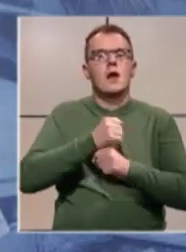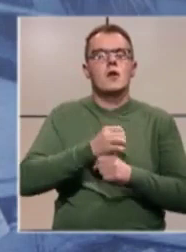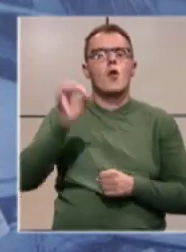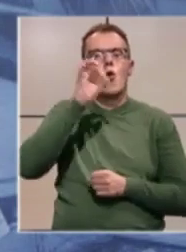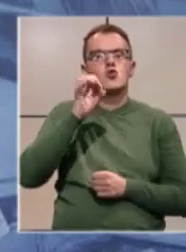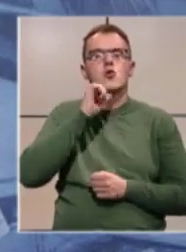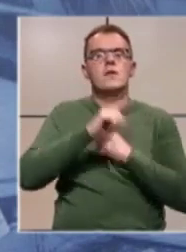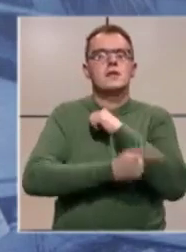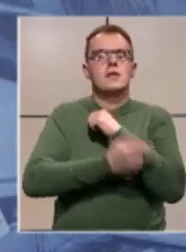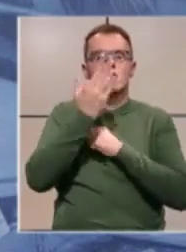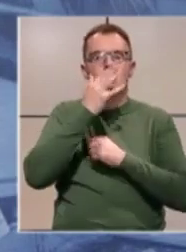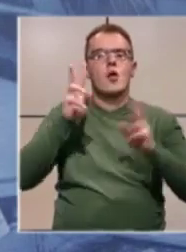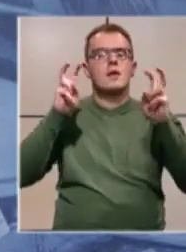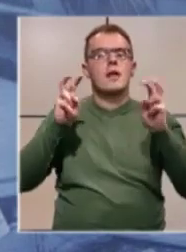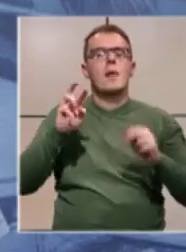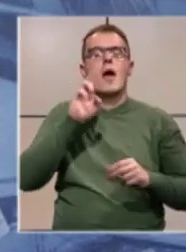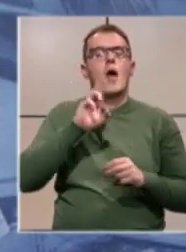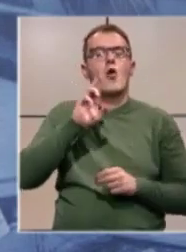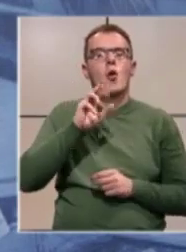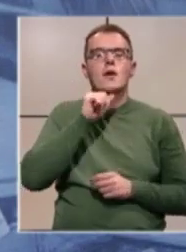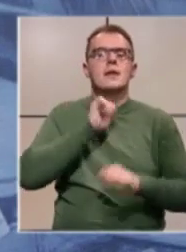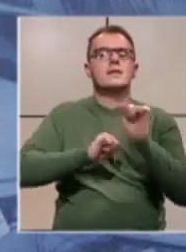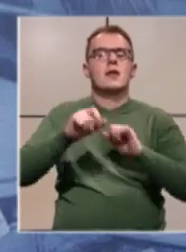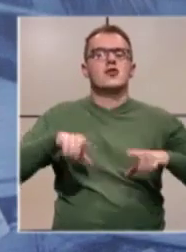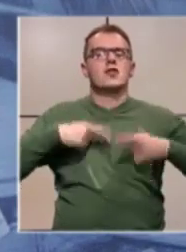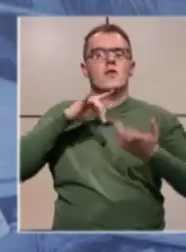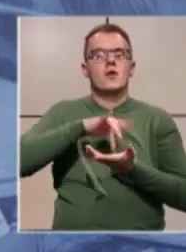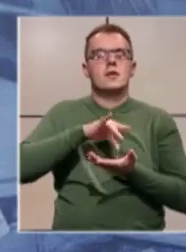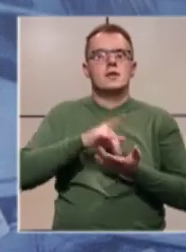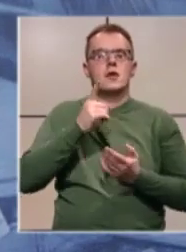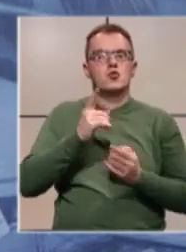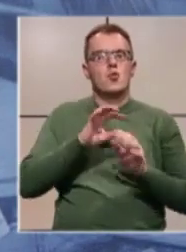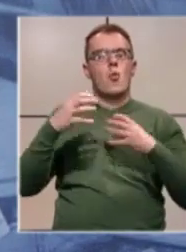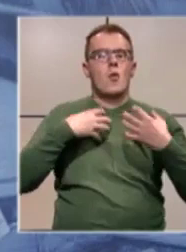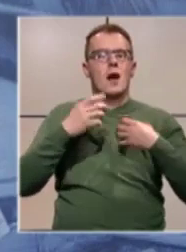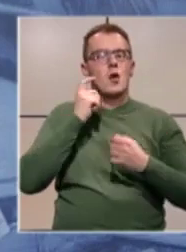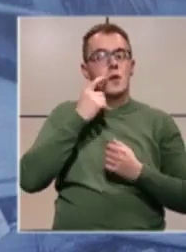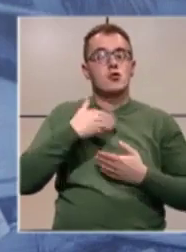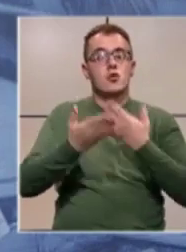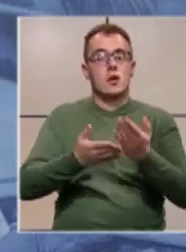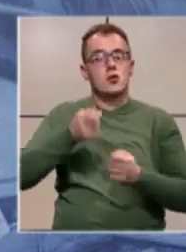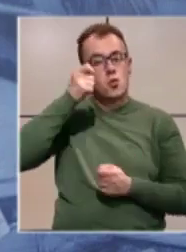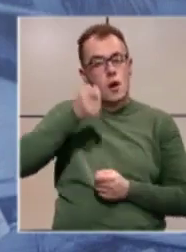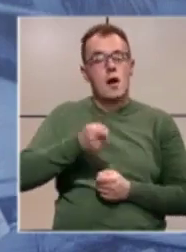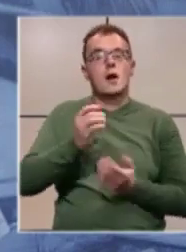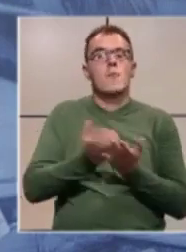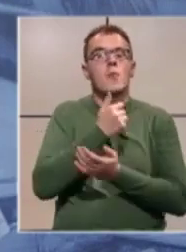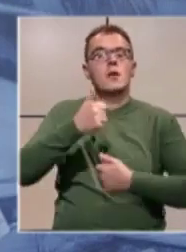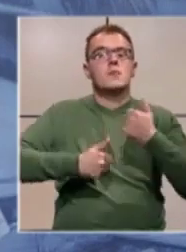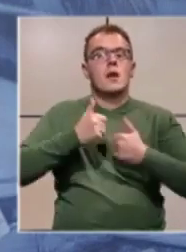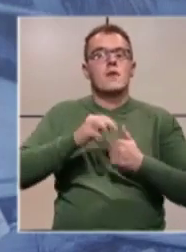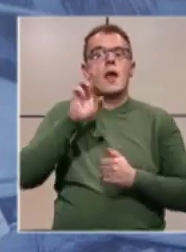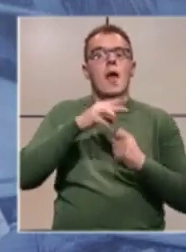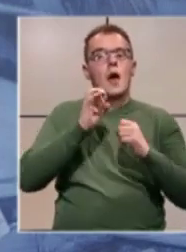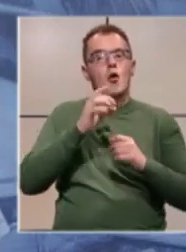srednjoškolaca o temi ekologija i zaštita životne sredine. U Gradskoj galeriji u Bihaću dodijeljene su nagrade pobjednicima natječaja